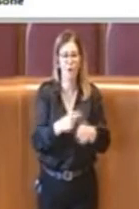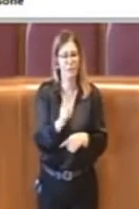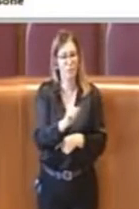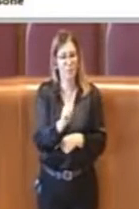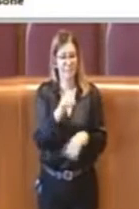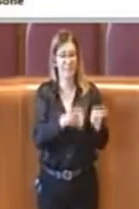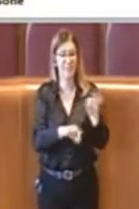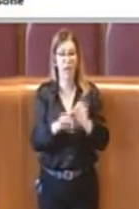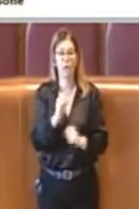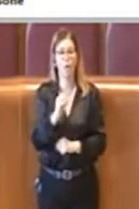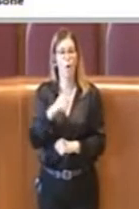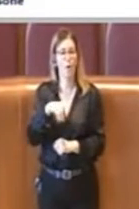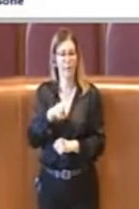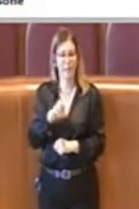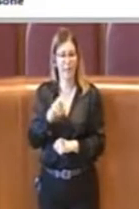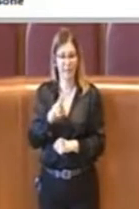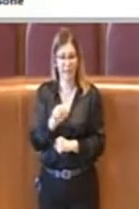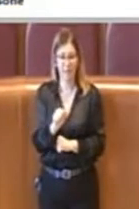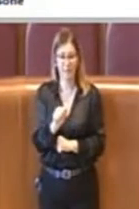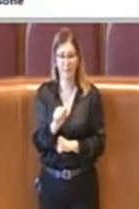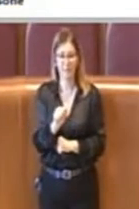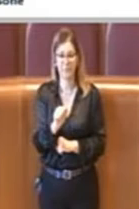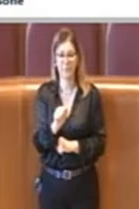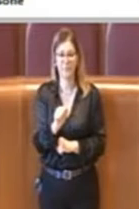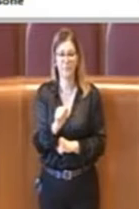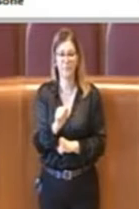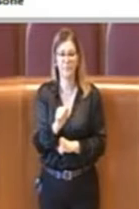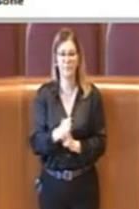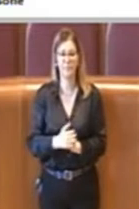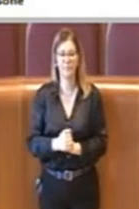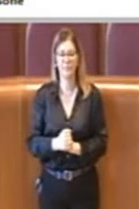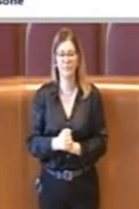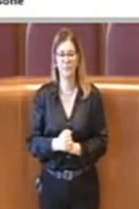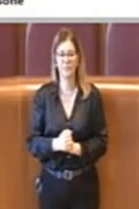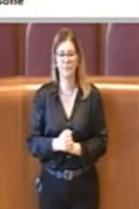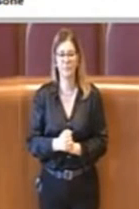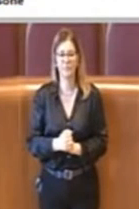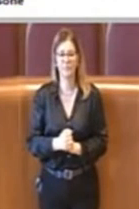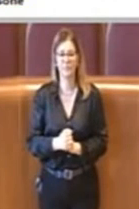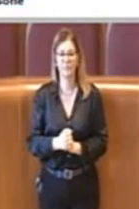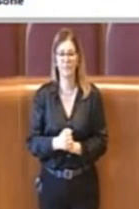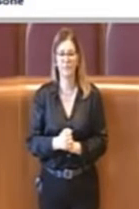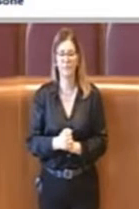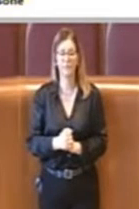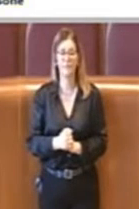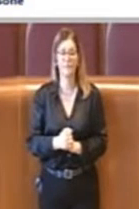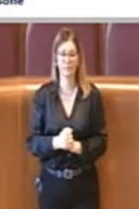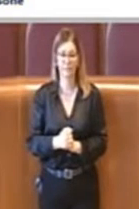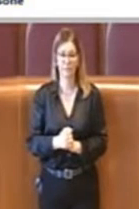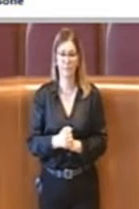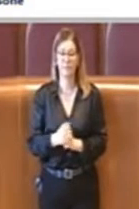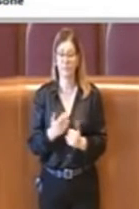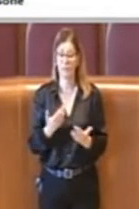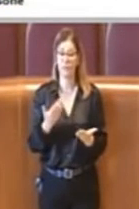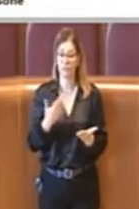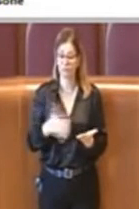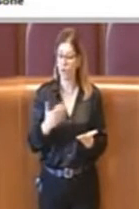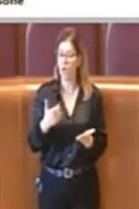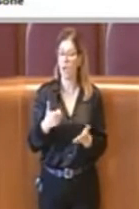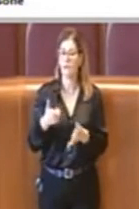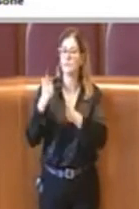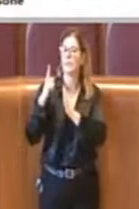tanto che si conferma la messa, si è confermato insomma nelle settimane